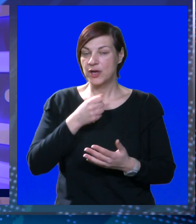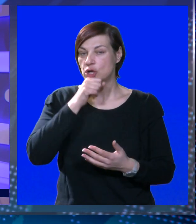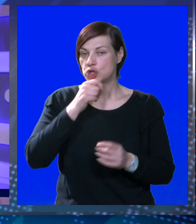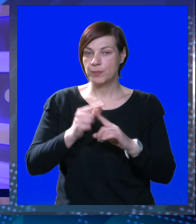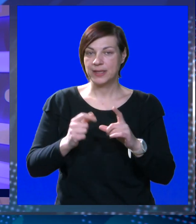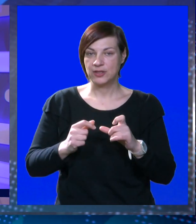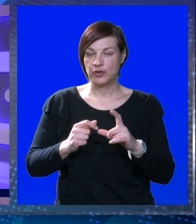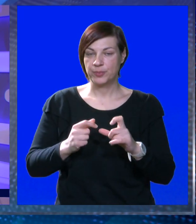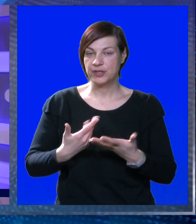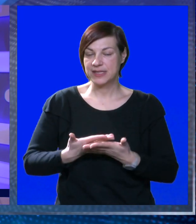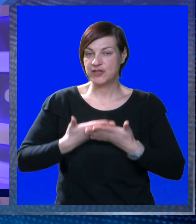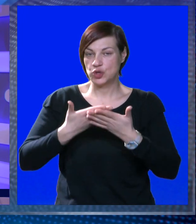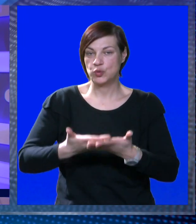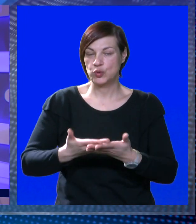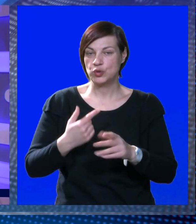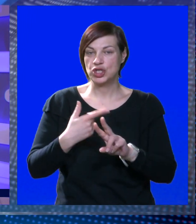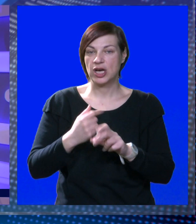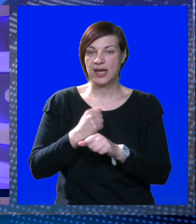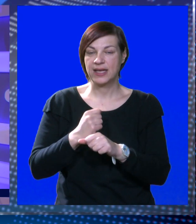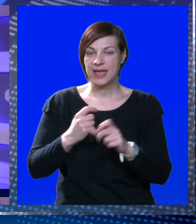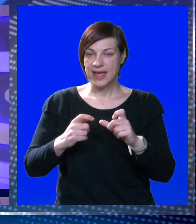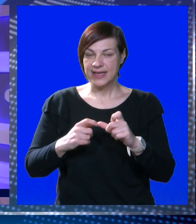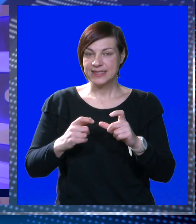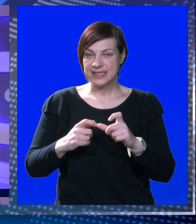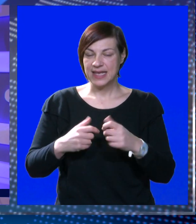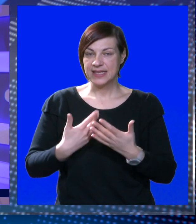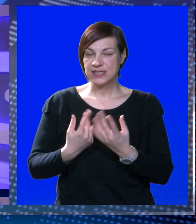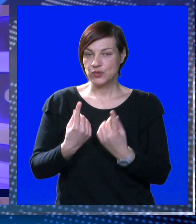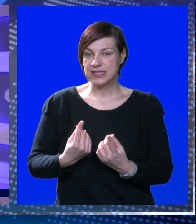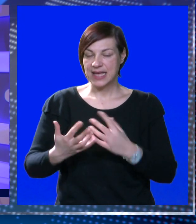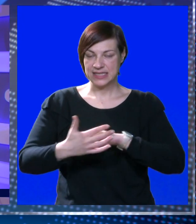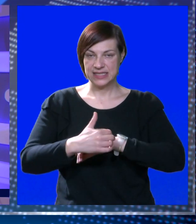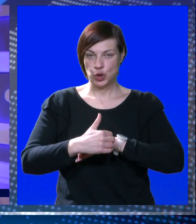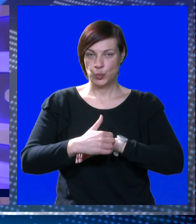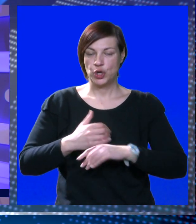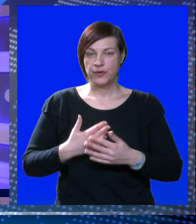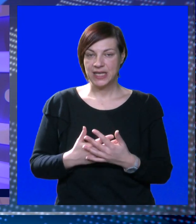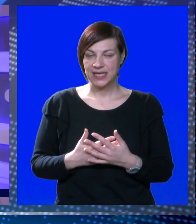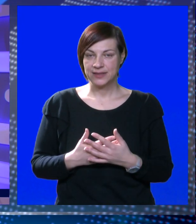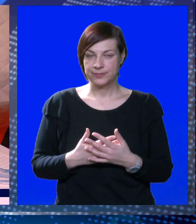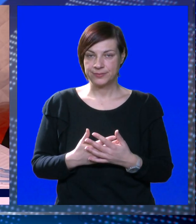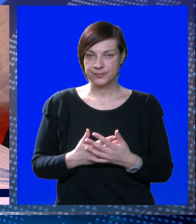koje je Župan Nikola Dobroslević svečano uručio Hrvatskoj gorskoj službi spašavanja stanici Dubrovnik.